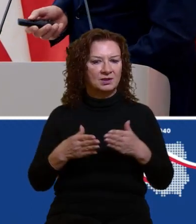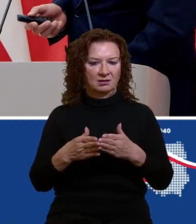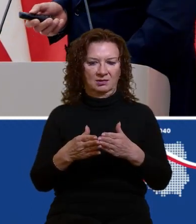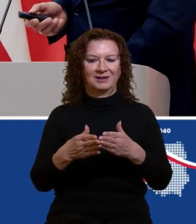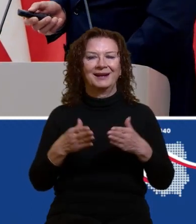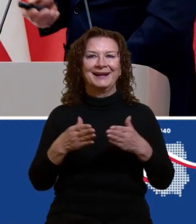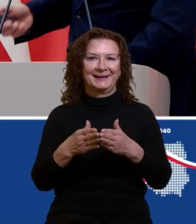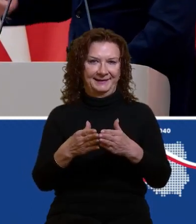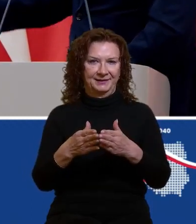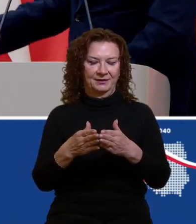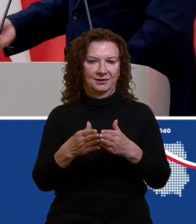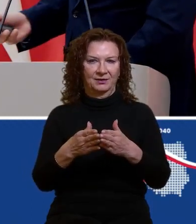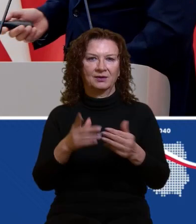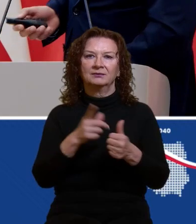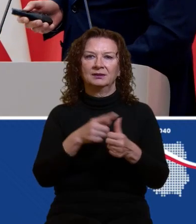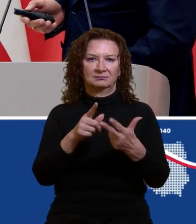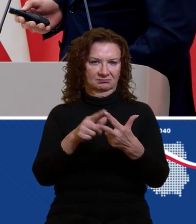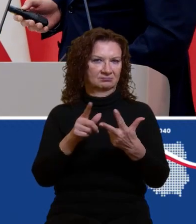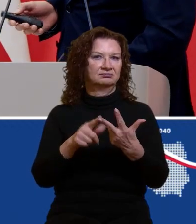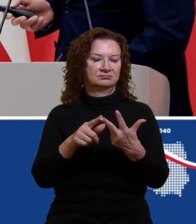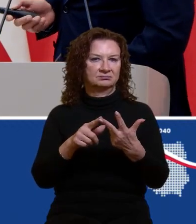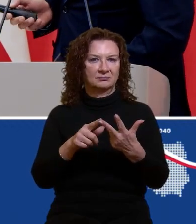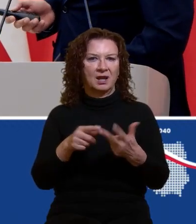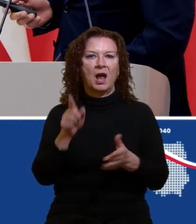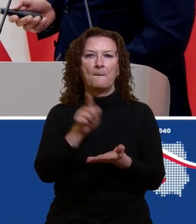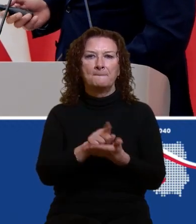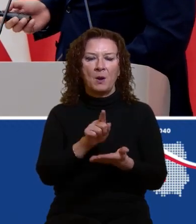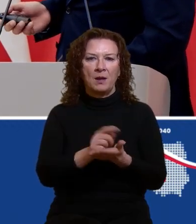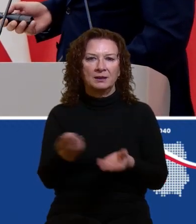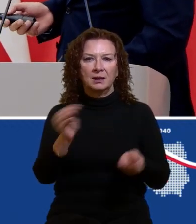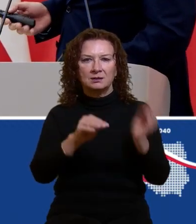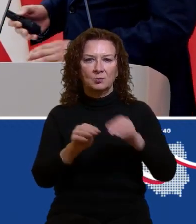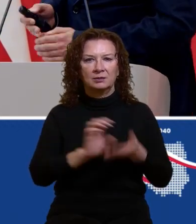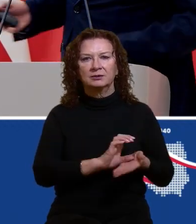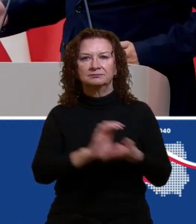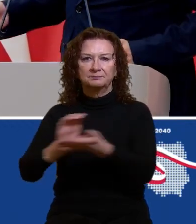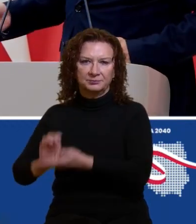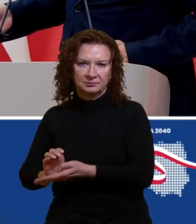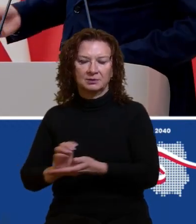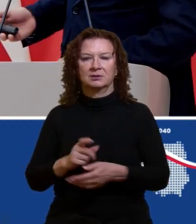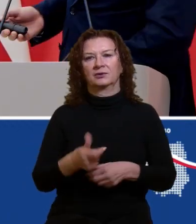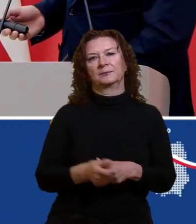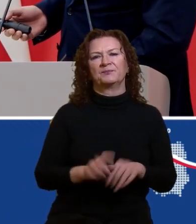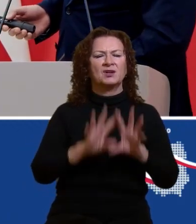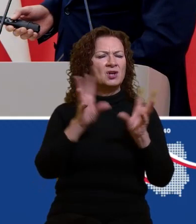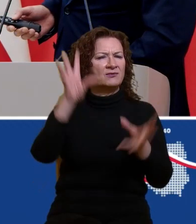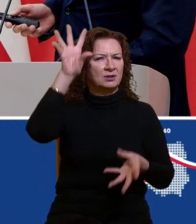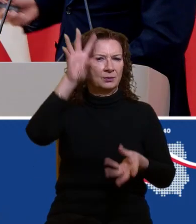clean podatkowo-składkowo-transferowy według tej metodologii OICD, o której tutaj mówię, czyli bierzemy pod uwagę wszystko.